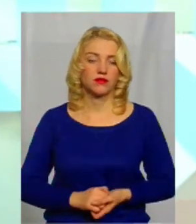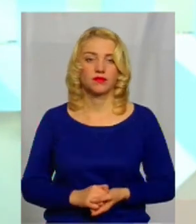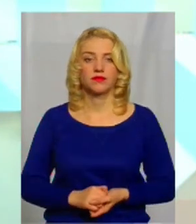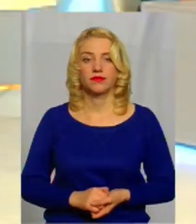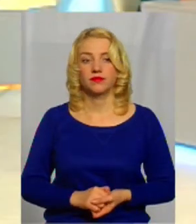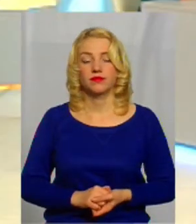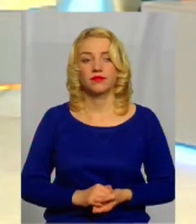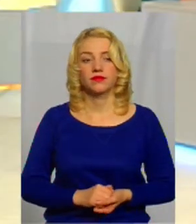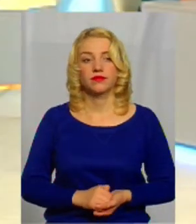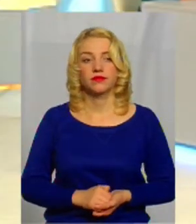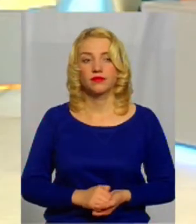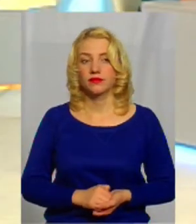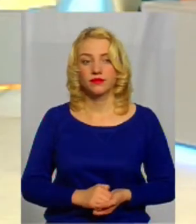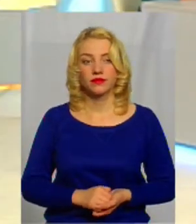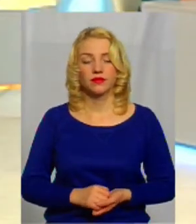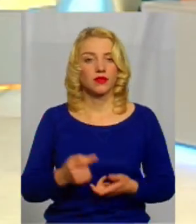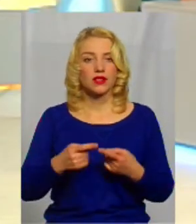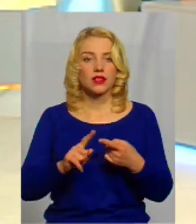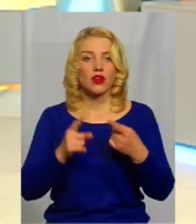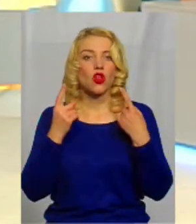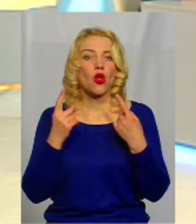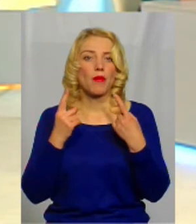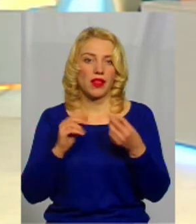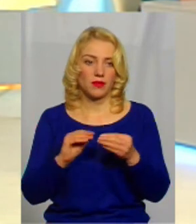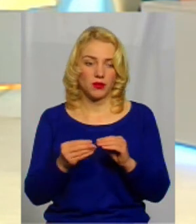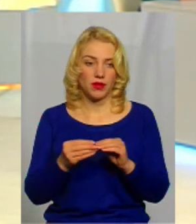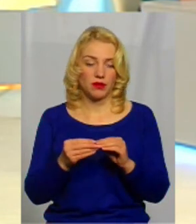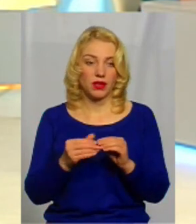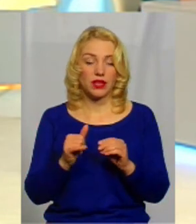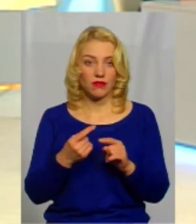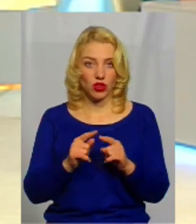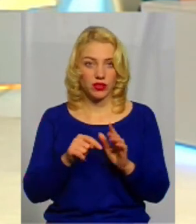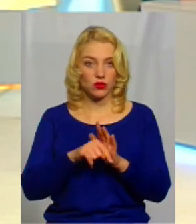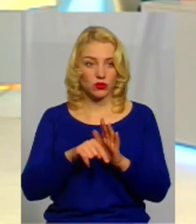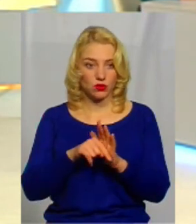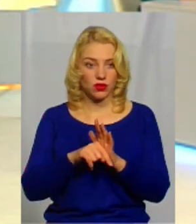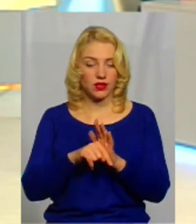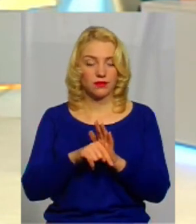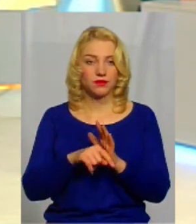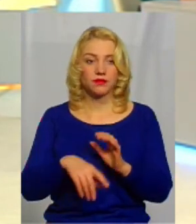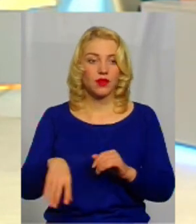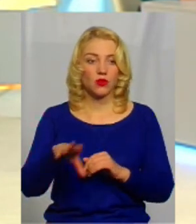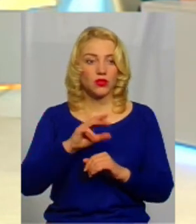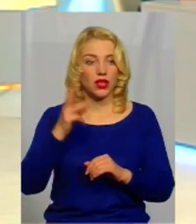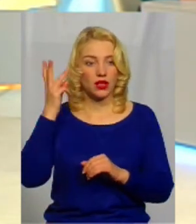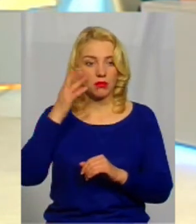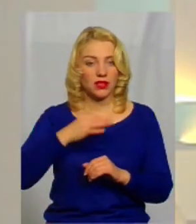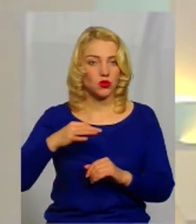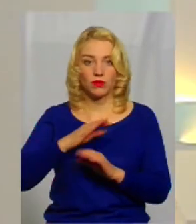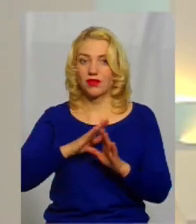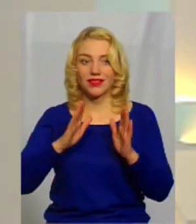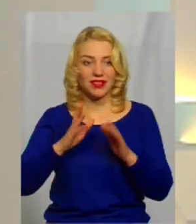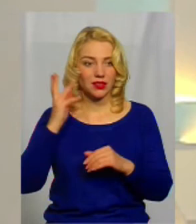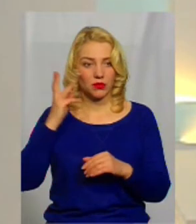Так, дійсно. Це глобальна проблема. Це глобальна проблема, і вона стосується усієї Хмельницької області. Не